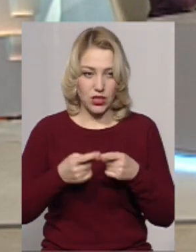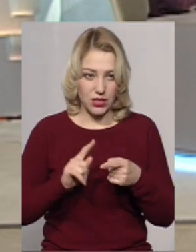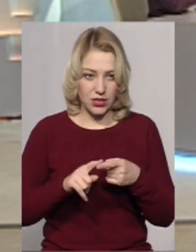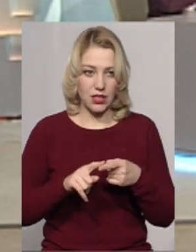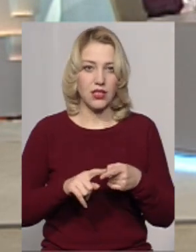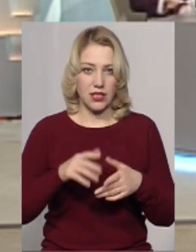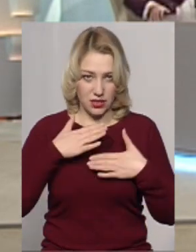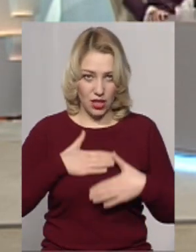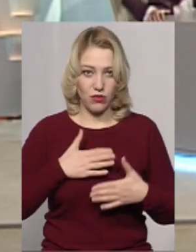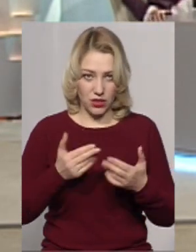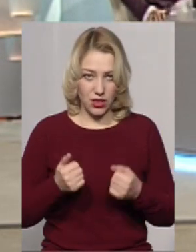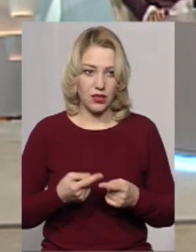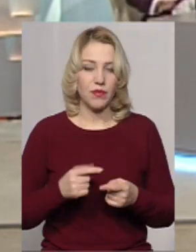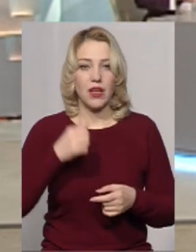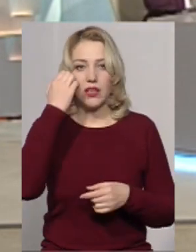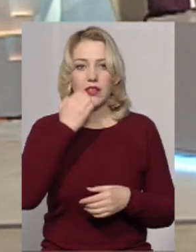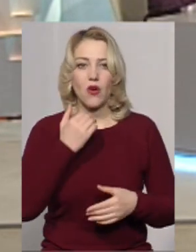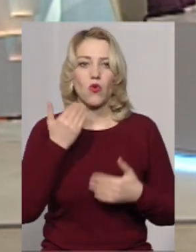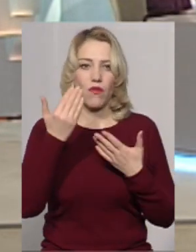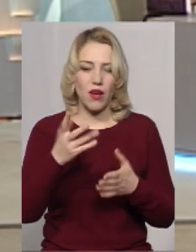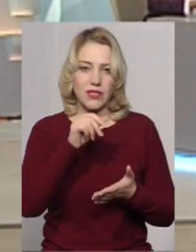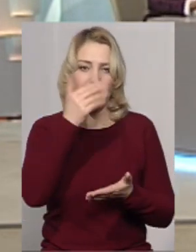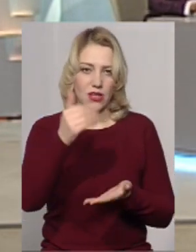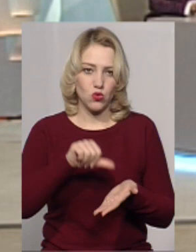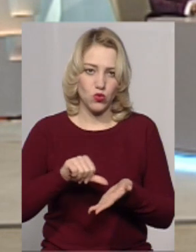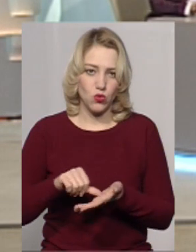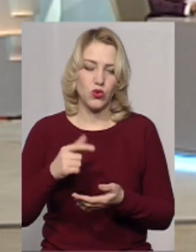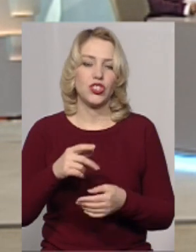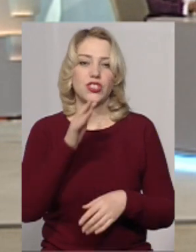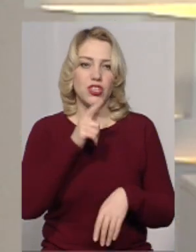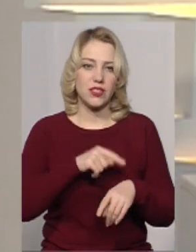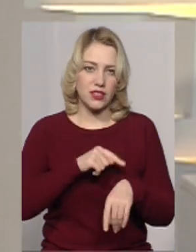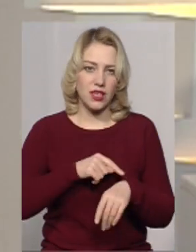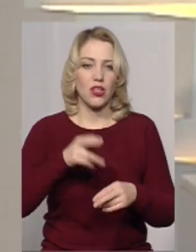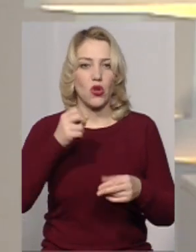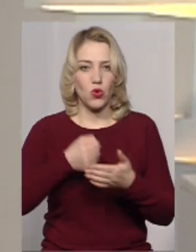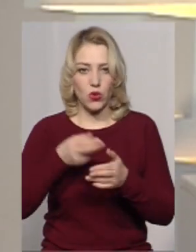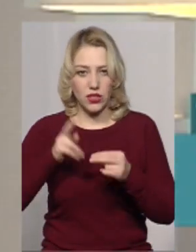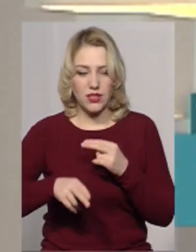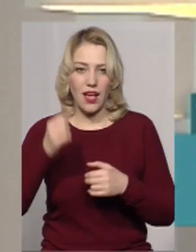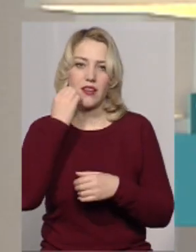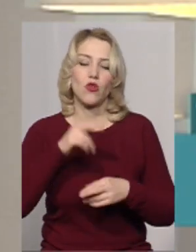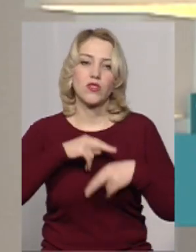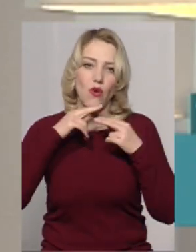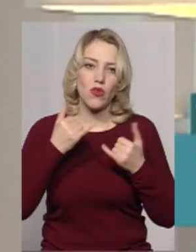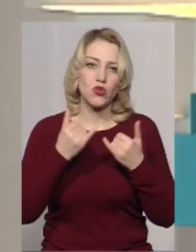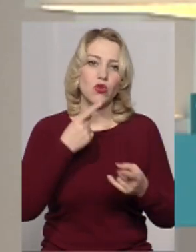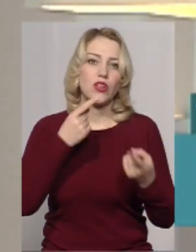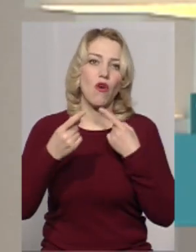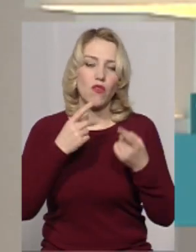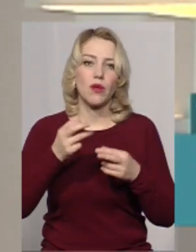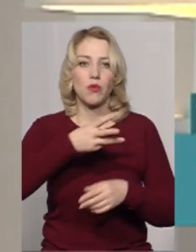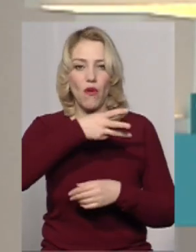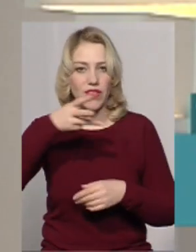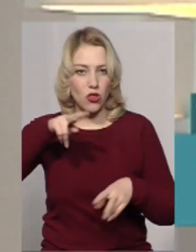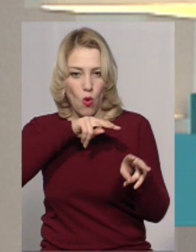задовольний, так, така кількість? Я вам дякую за участь. Час нашого ефіру добіг кінця. Всім дякую за увагу. Ми сьогодні говорили про